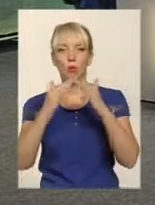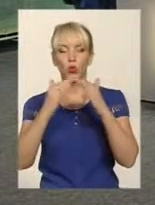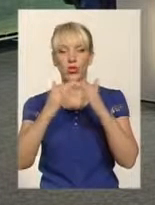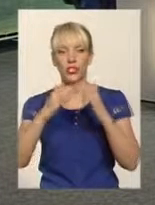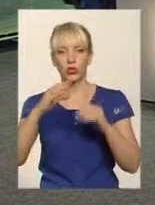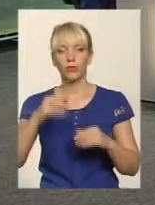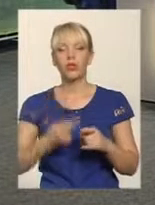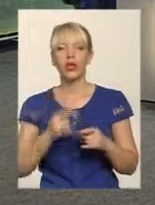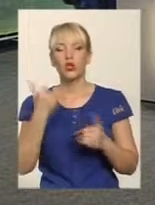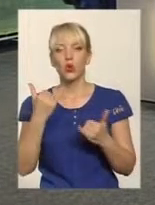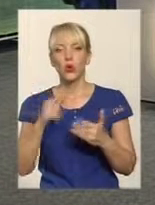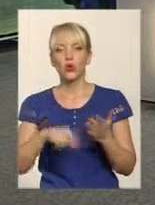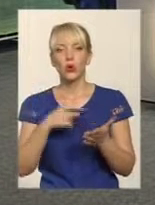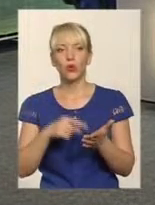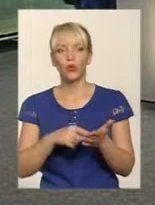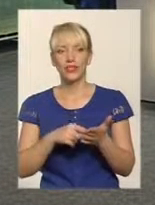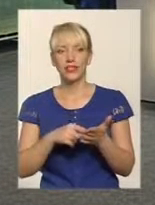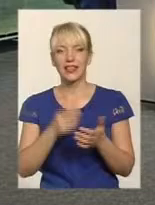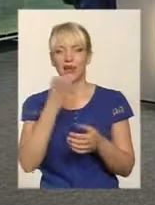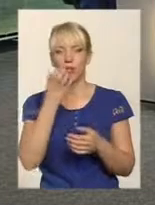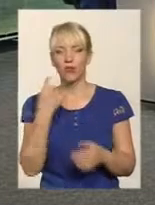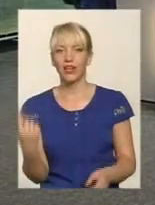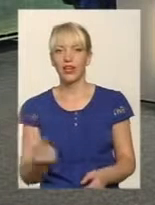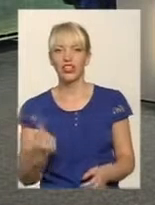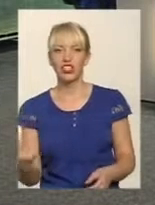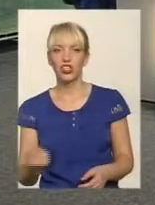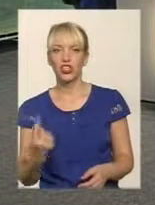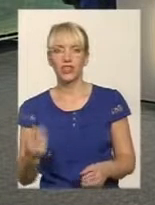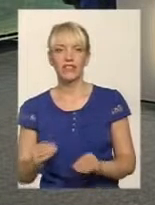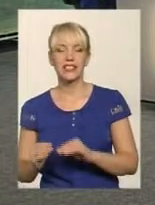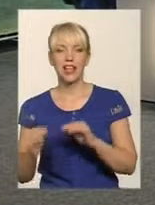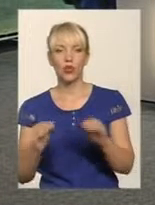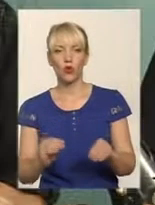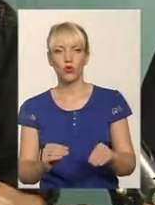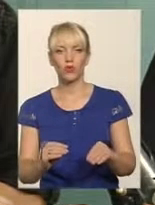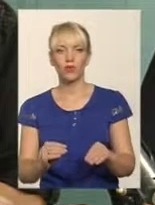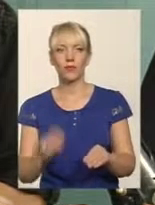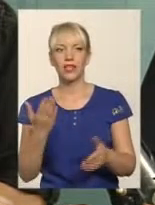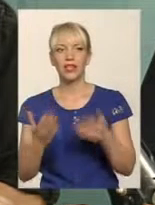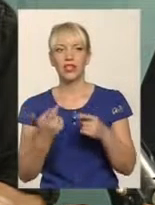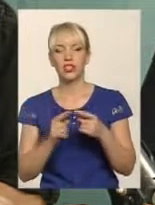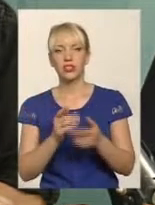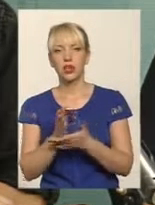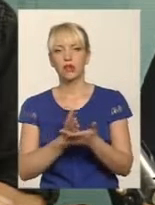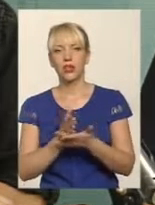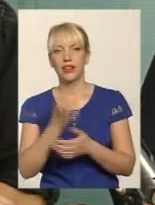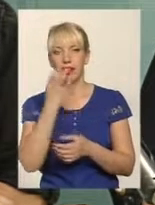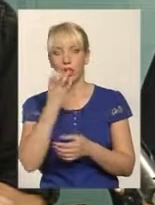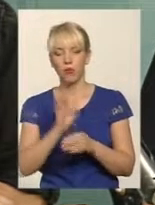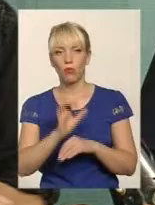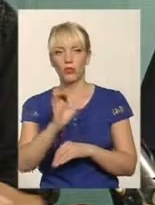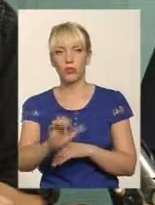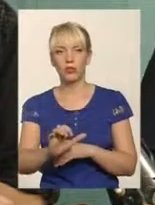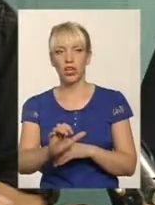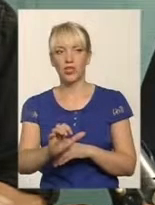Сьогодні в місті тепловий лічильник встановлюється, якщо це обслуговуюча теплопостачальна